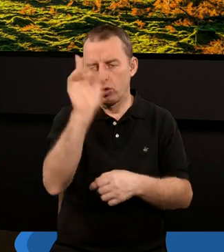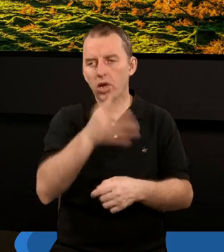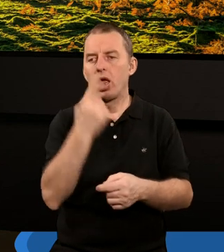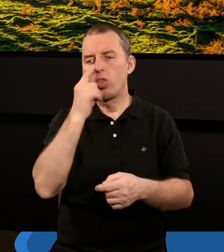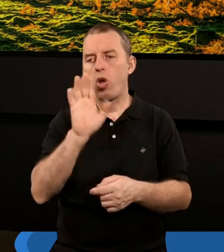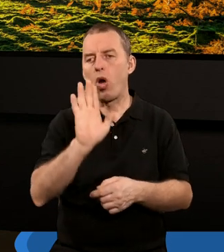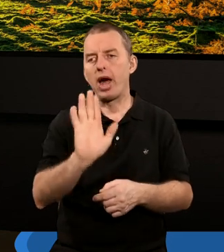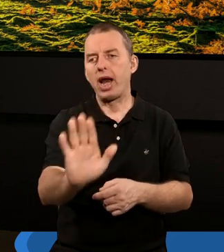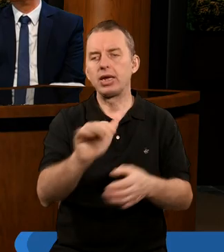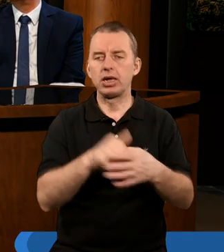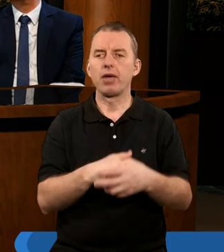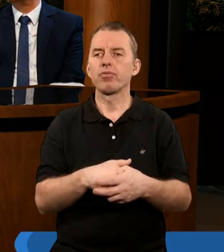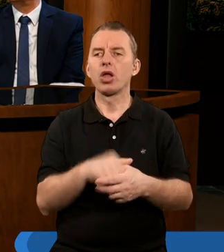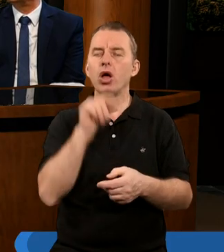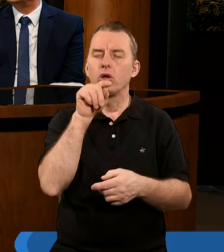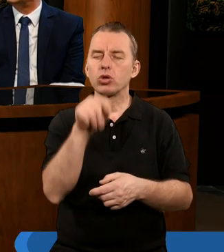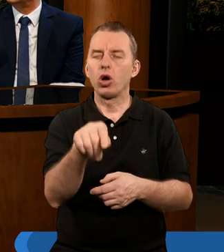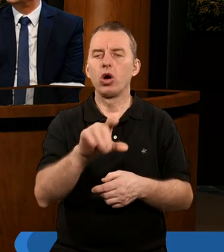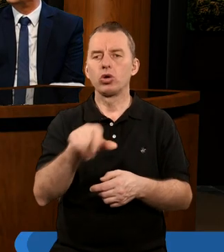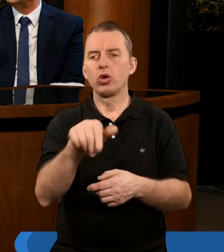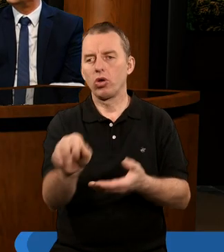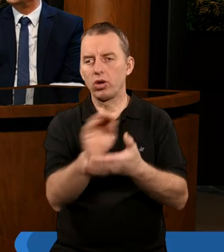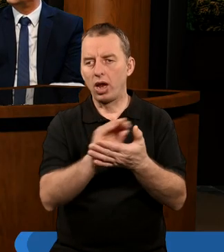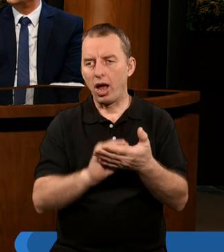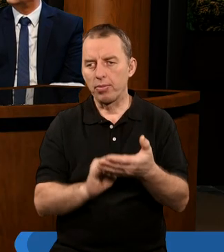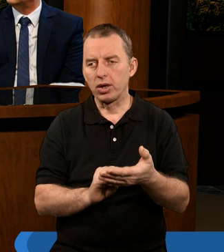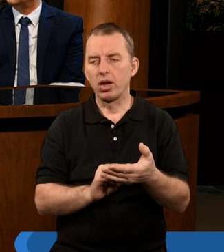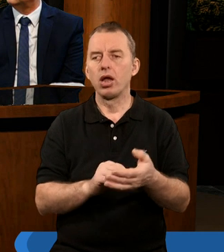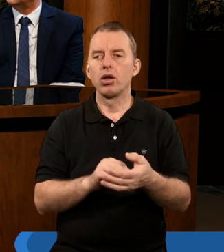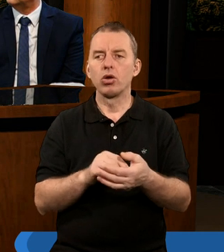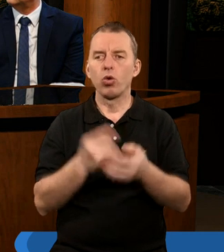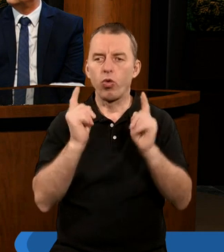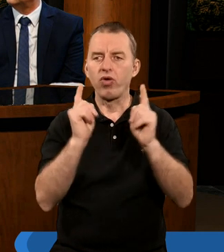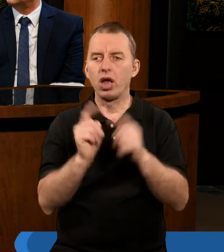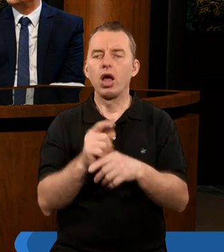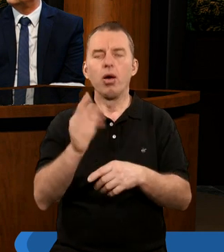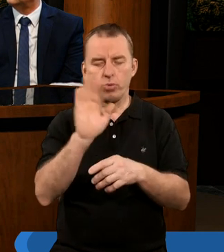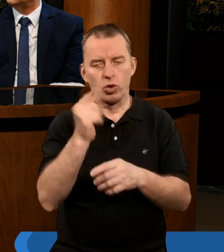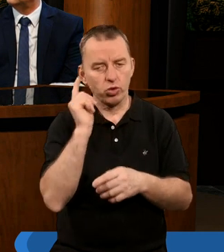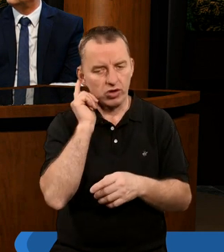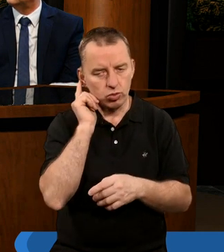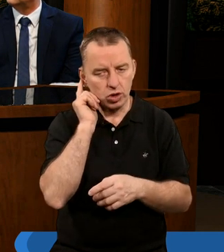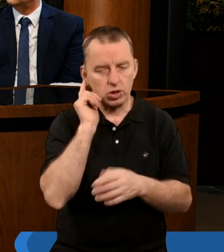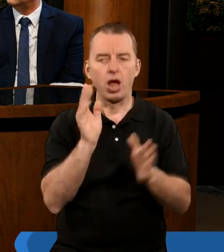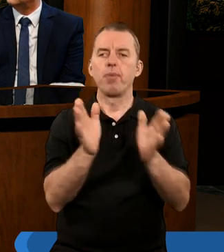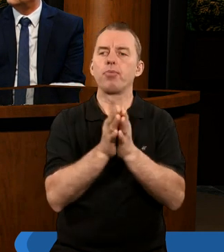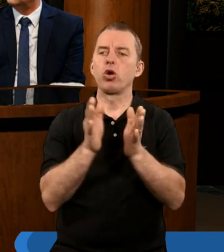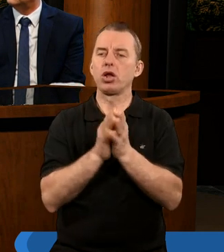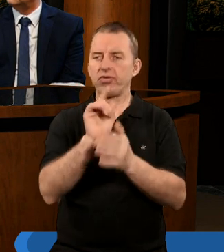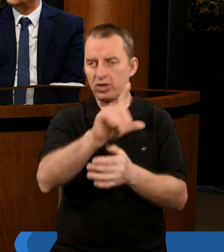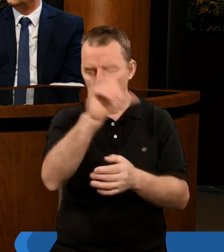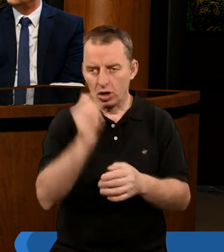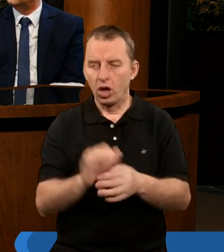nich tolerancji. I to co tutaj już, na co zwróciliście uwagę, że Bóg słyszał modlitwy tych ludzi, prawda,